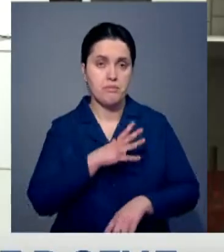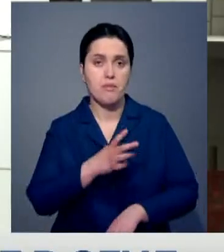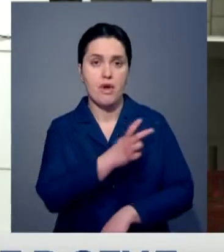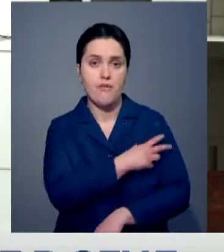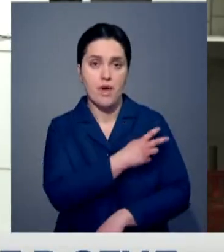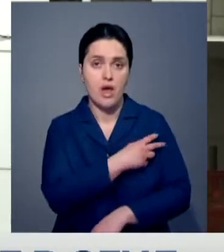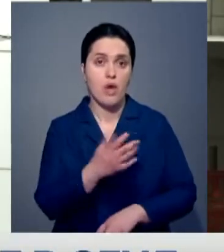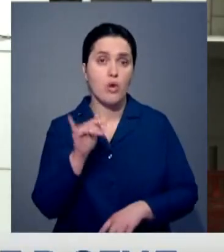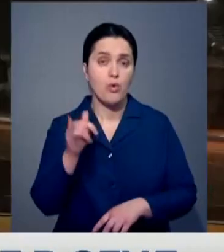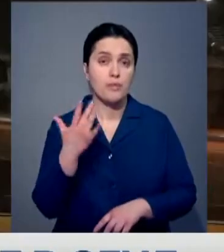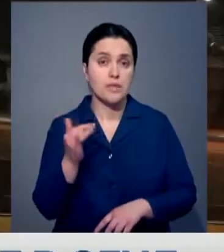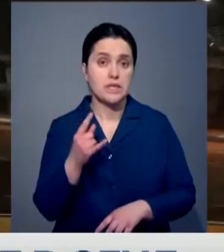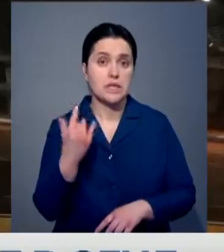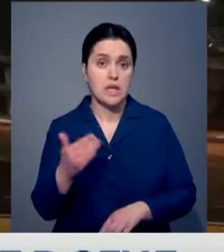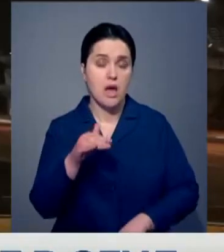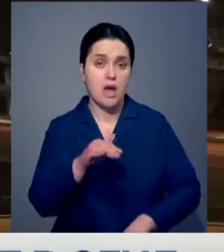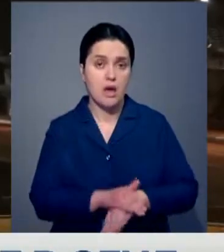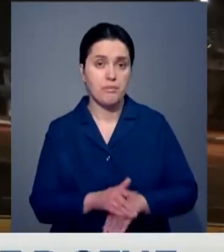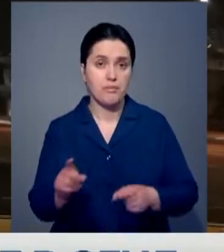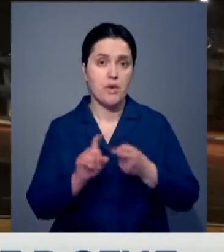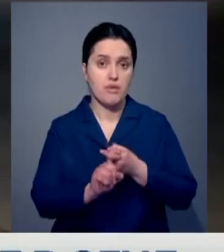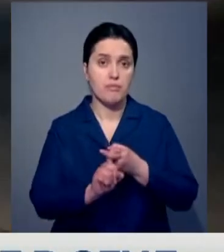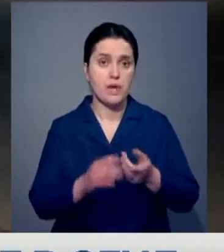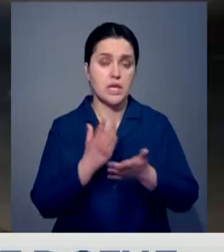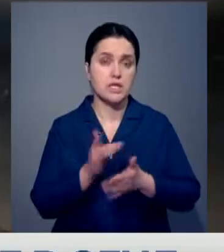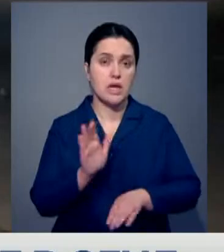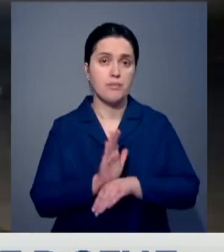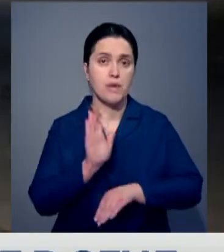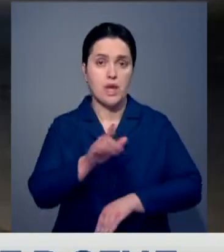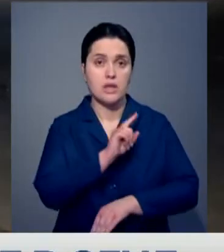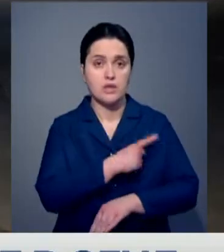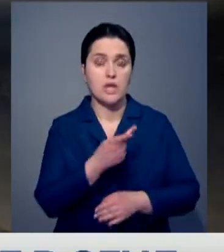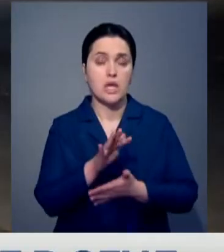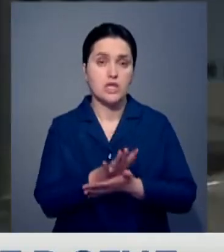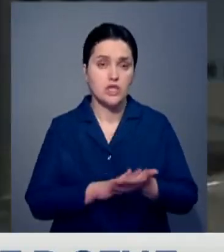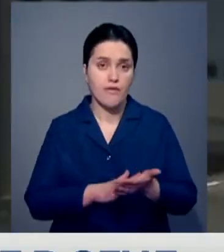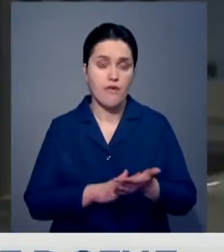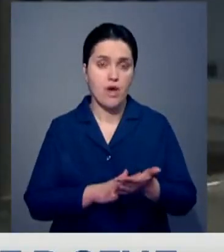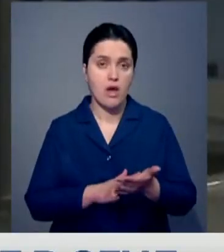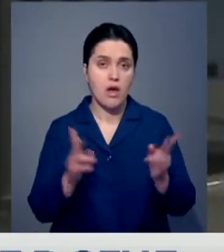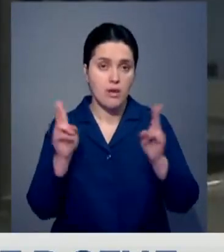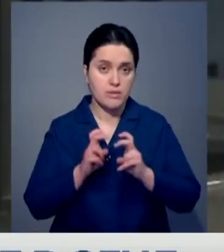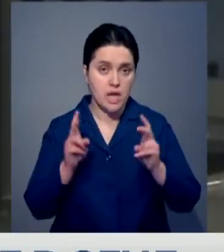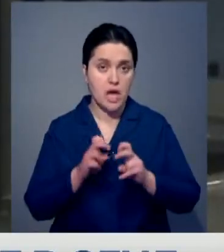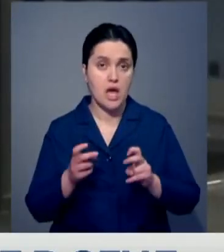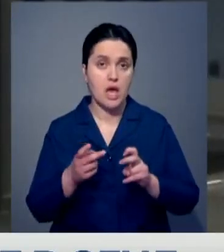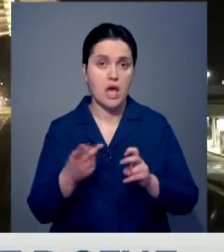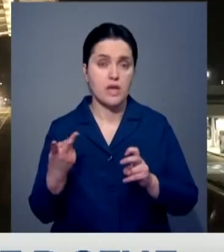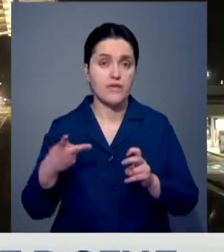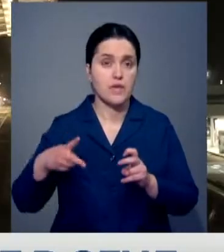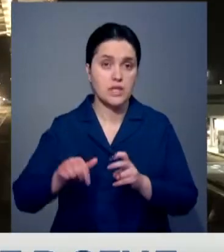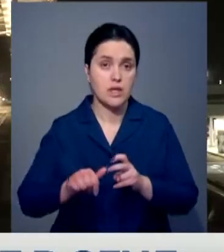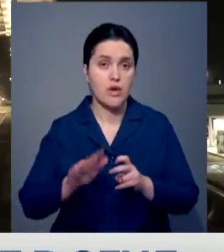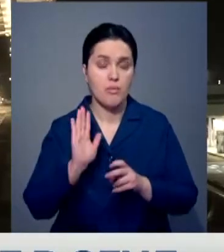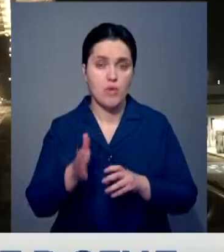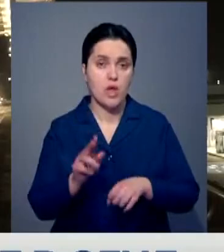медицинскую проверку. Пяти из них обнаружили симптомы коронавируса и их отправили в больницу для дальнейшего обследования. Остальные эвакуированные